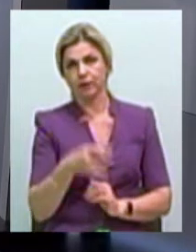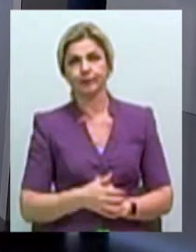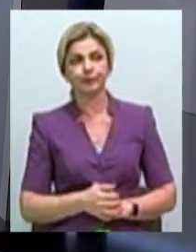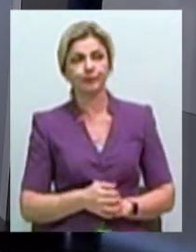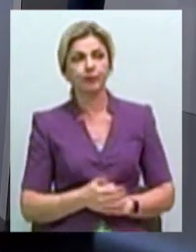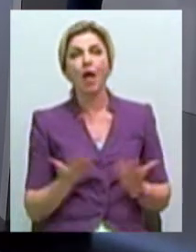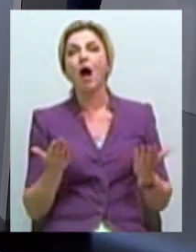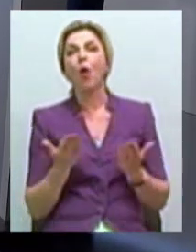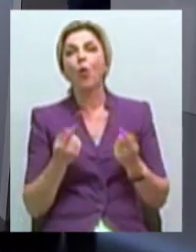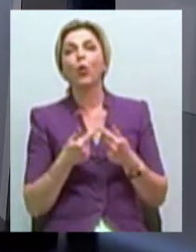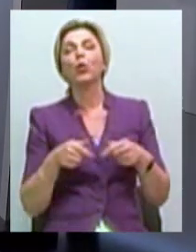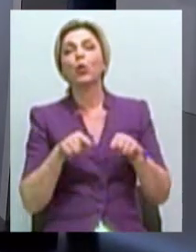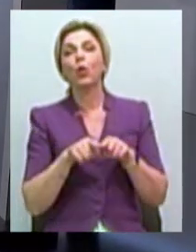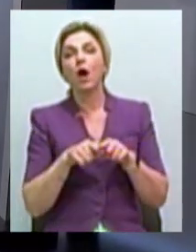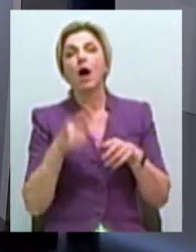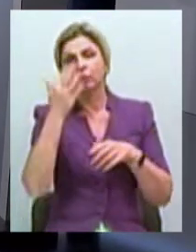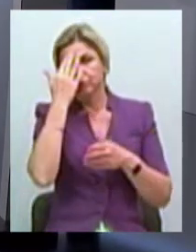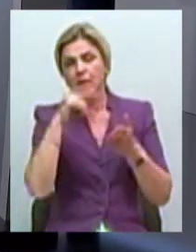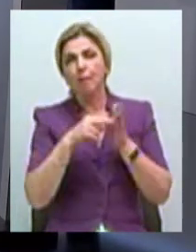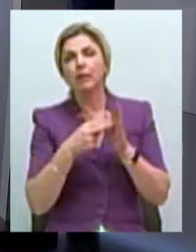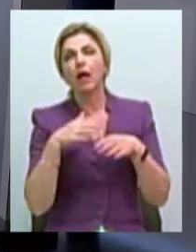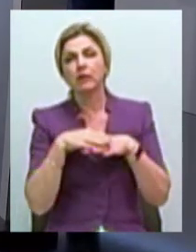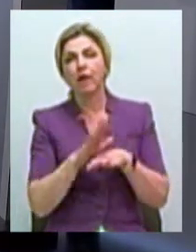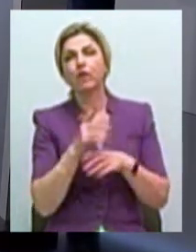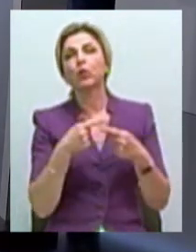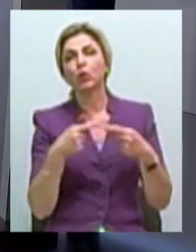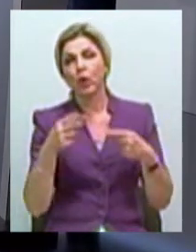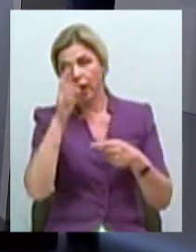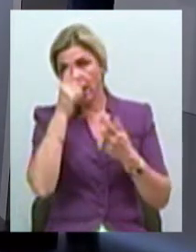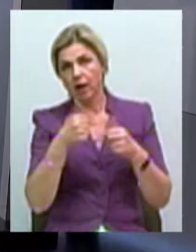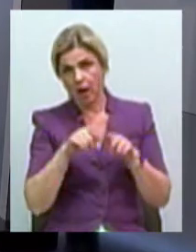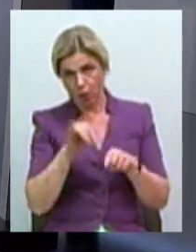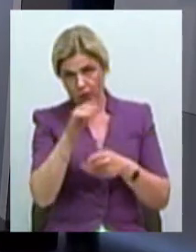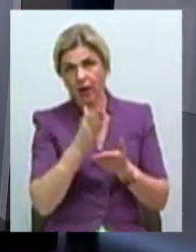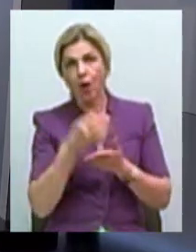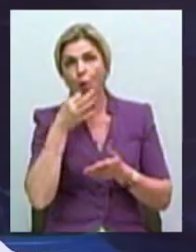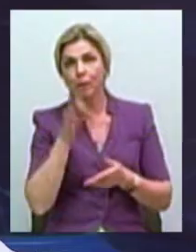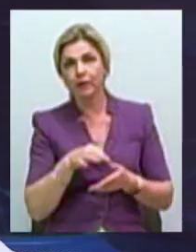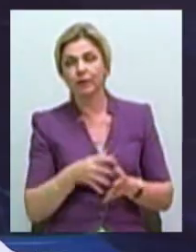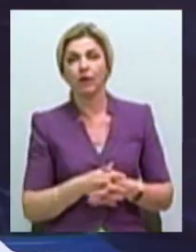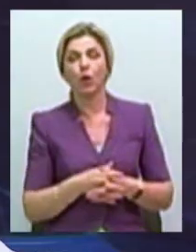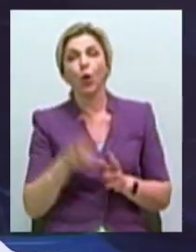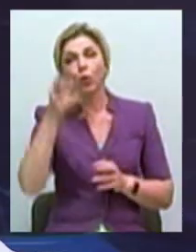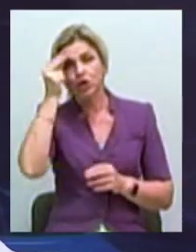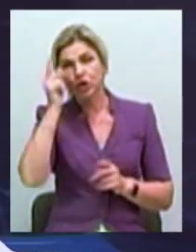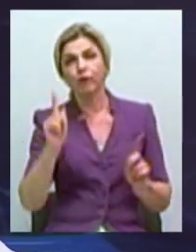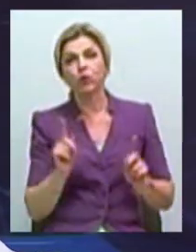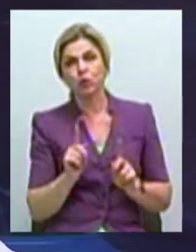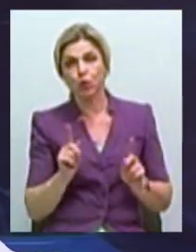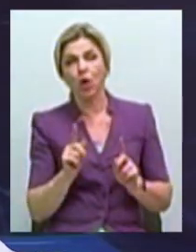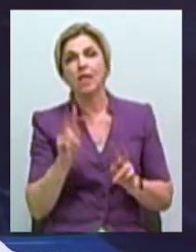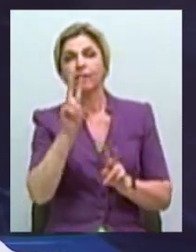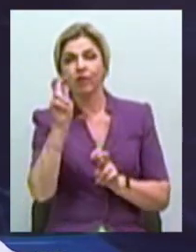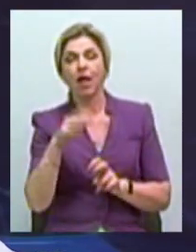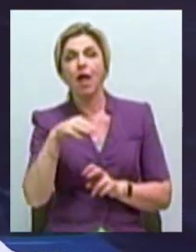коло відвідувачів в разраховании медиатек в інших країнах у вас є досвід? Учитывая, что вообще сам термин